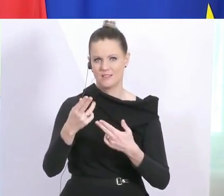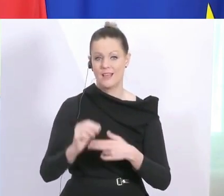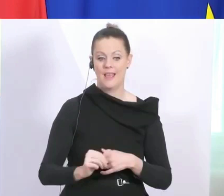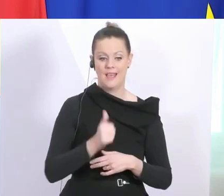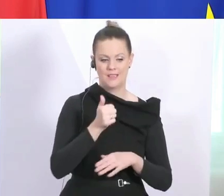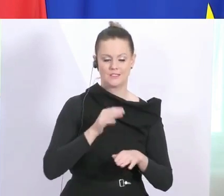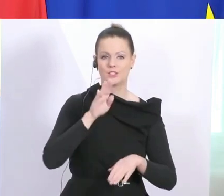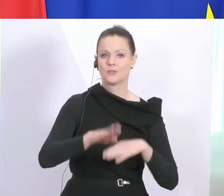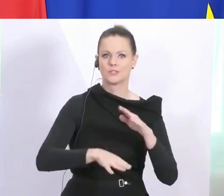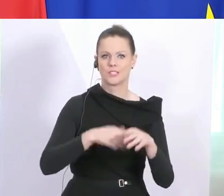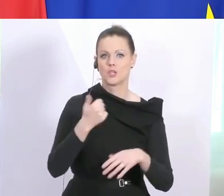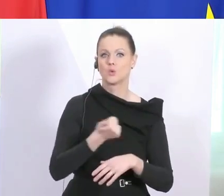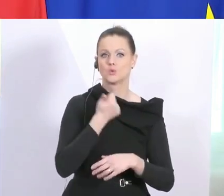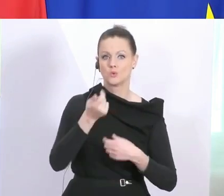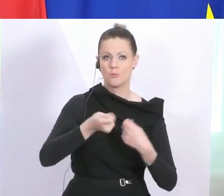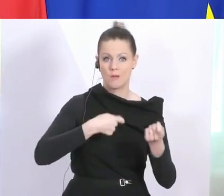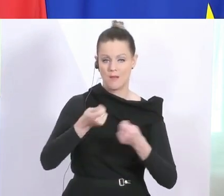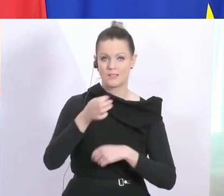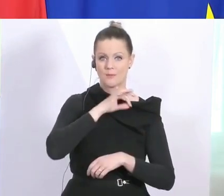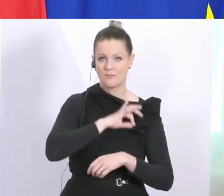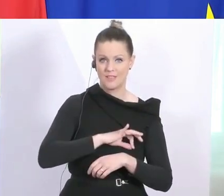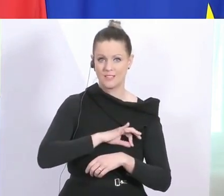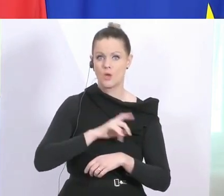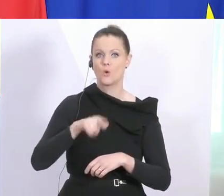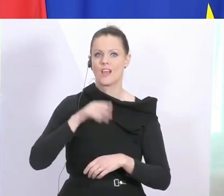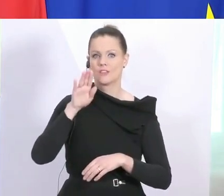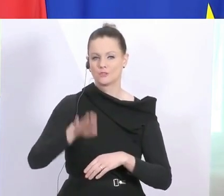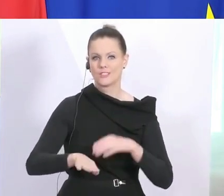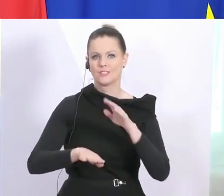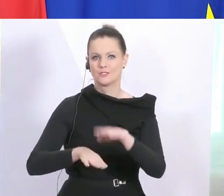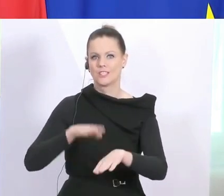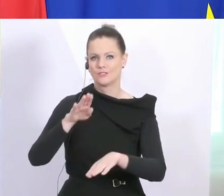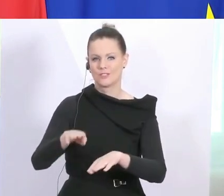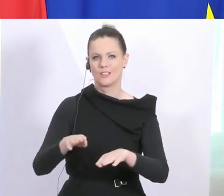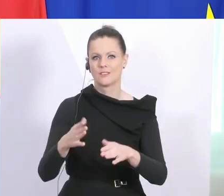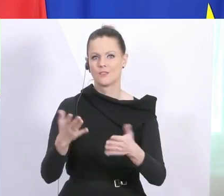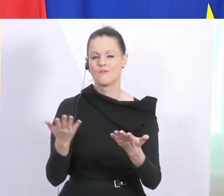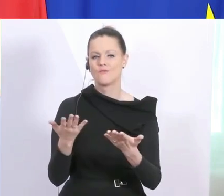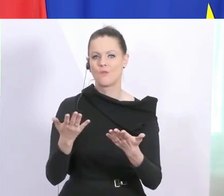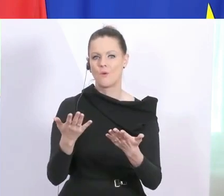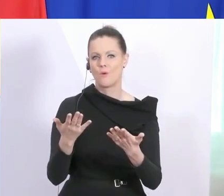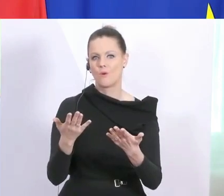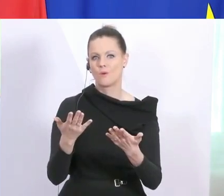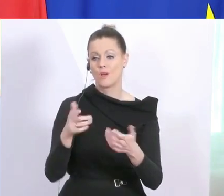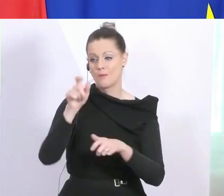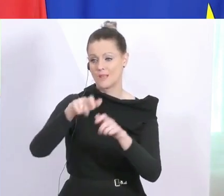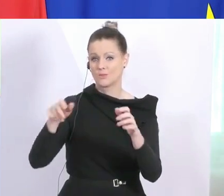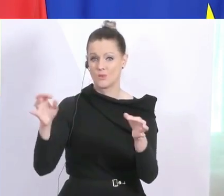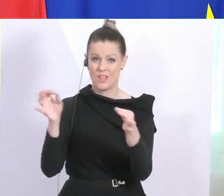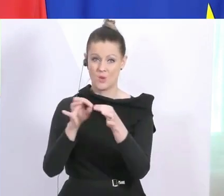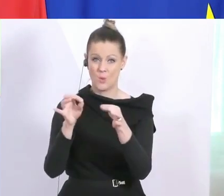Supermärkten verpflichtend sein und in weiteren Schritten dann natürlich überall dort, wo mit Menschen